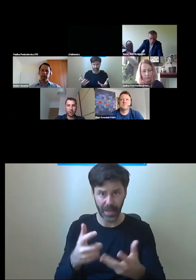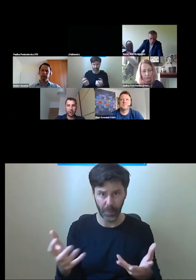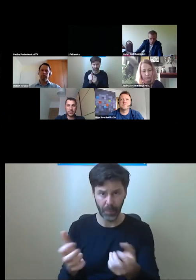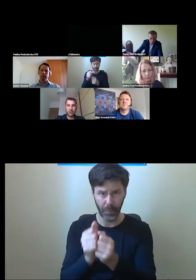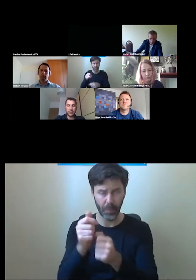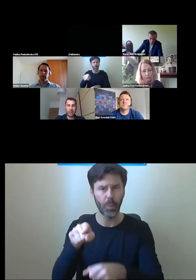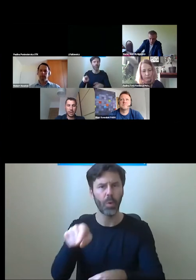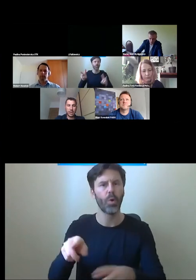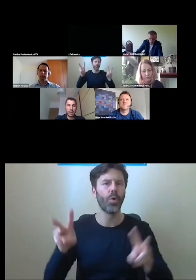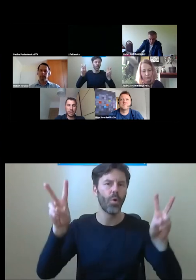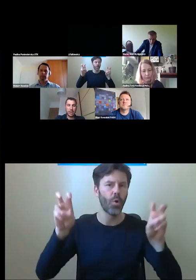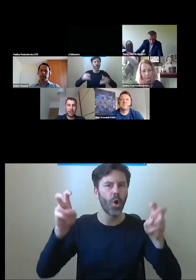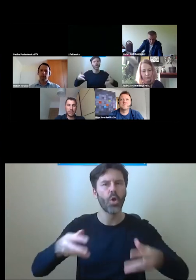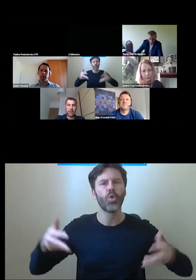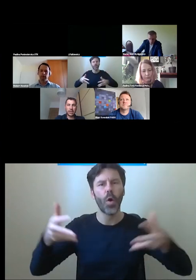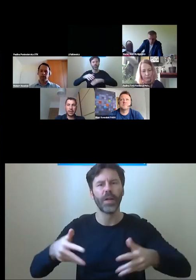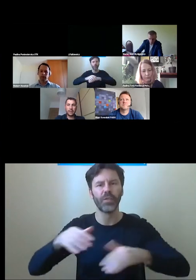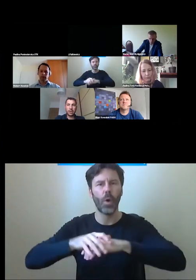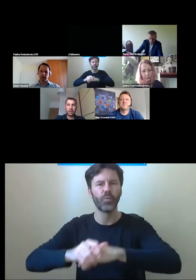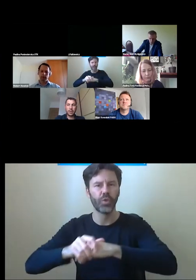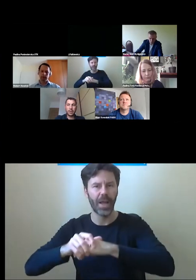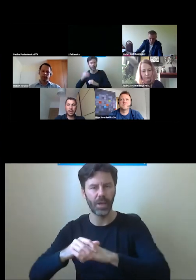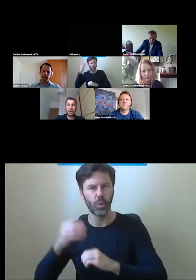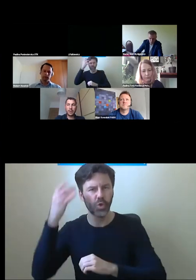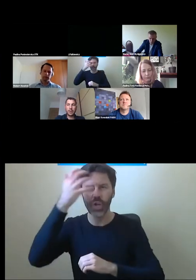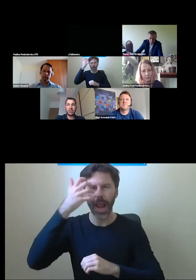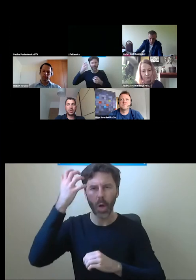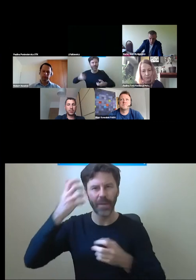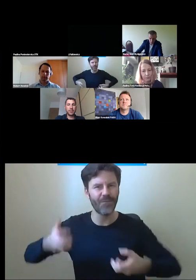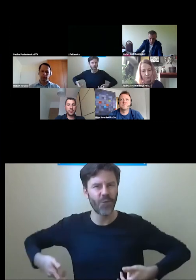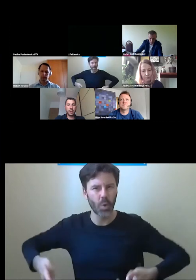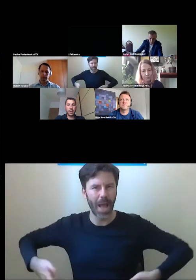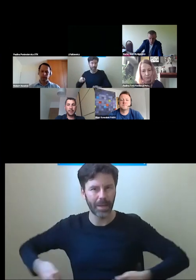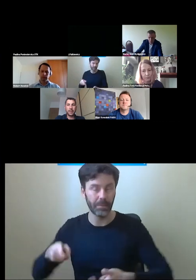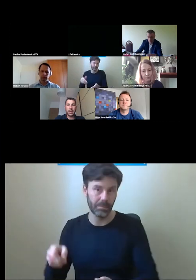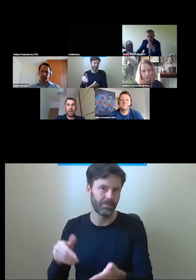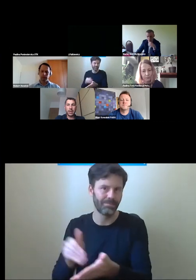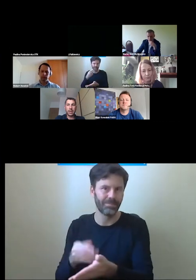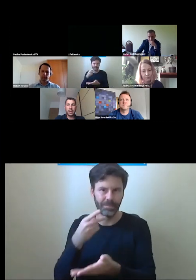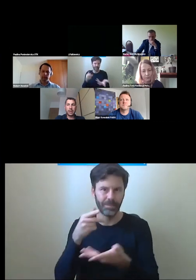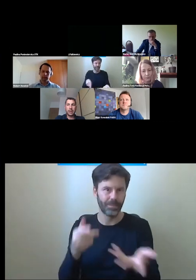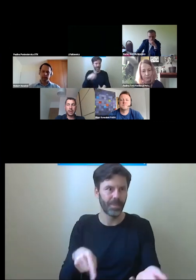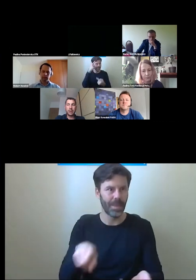Przyjaciół Szalnego Wózkowicza. I tak naprawdę one chyba bardzo mocno zmieniły w Warszawie optykę.